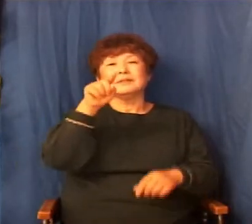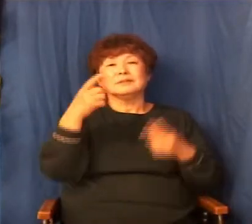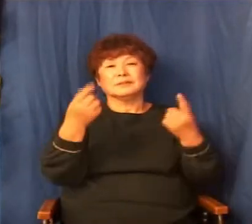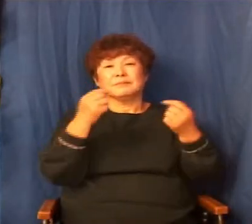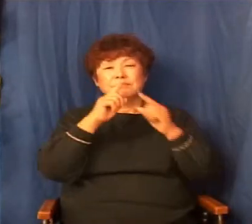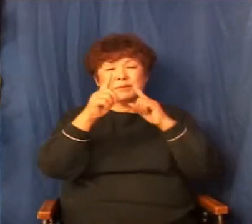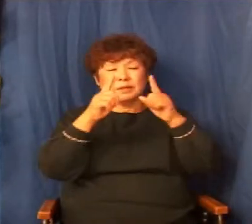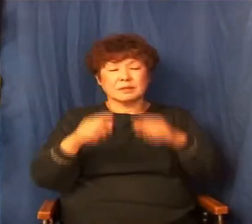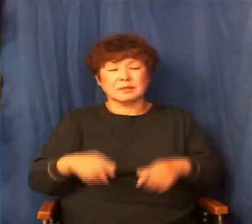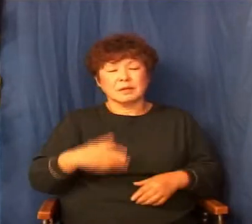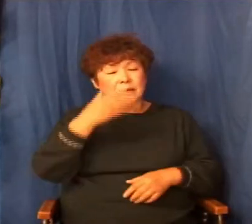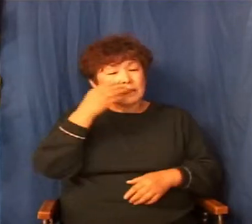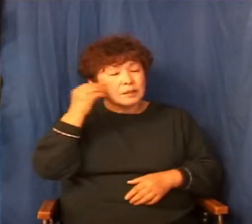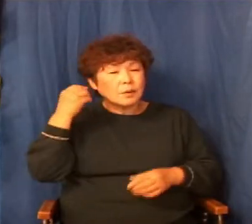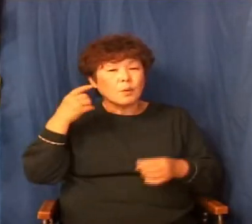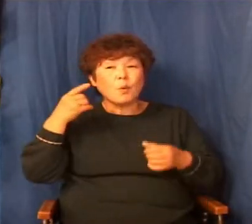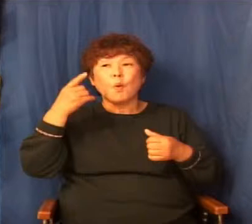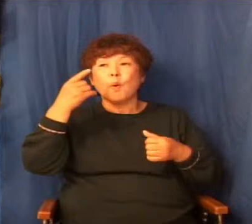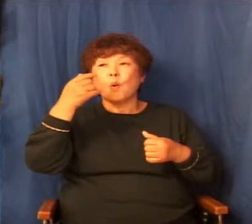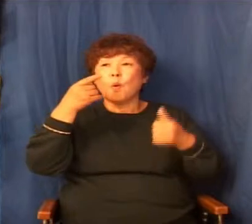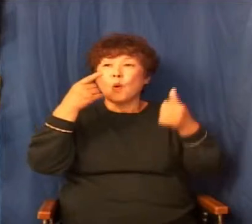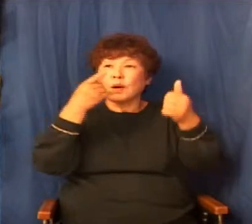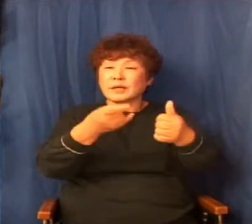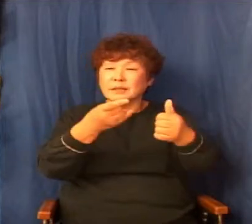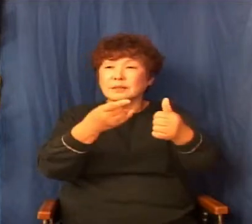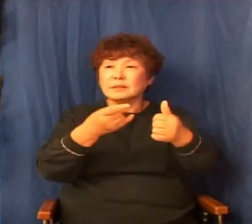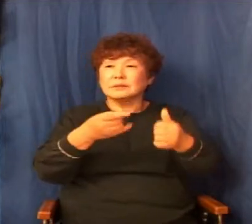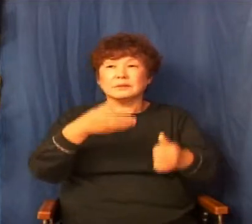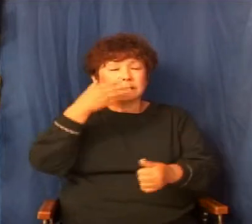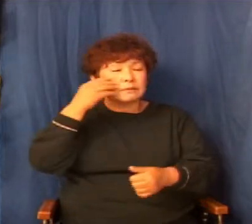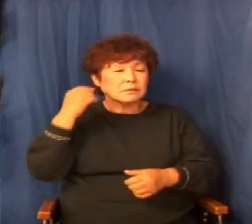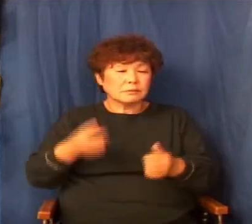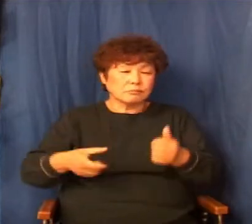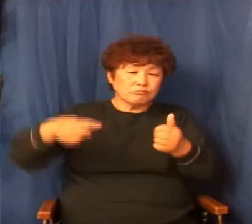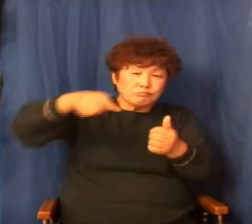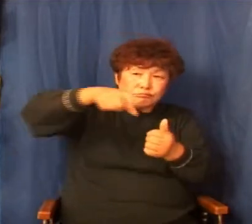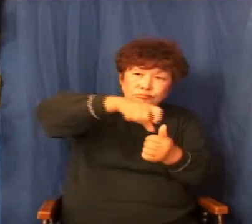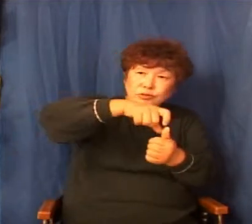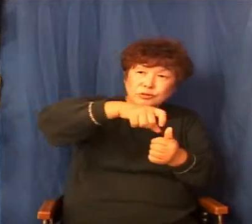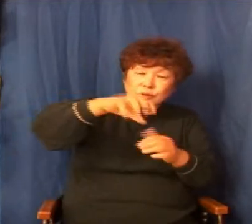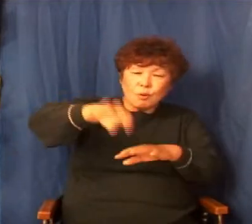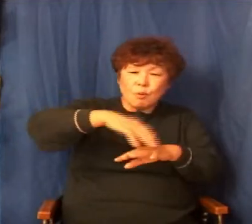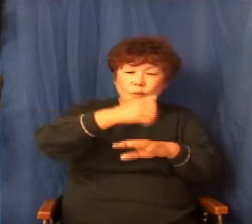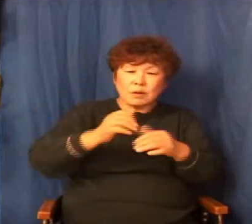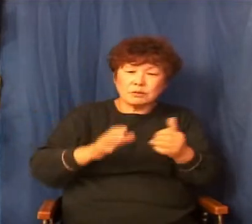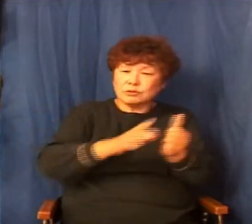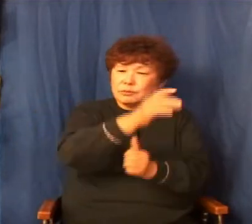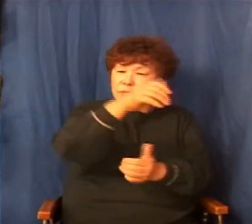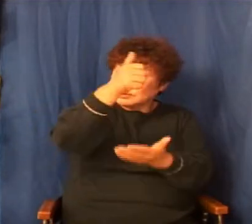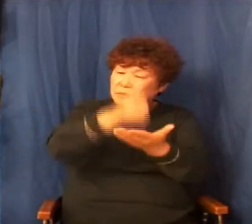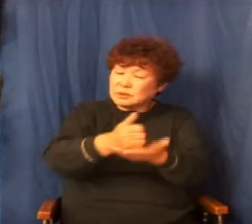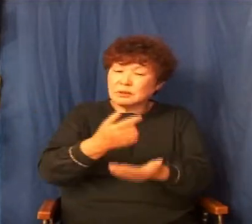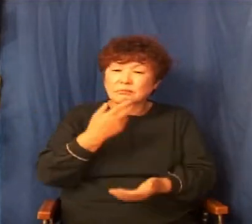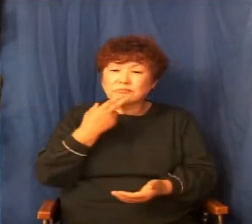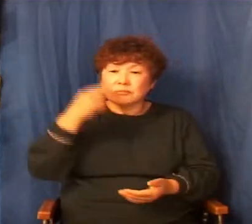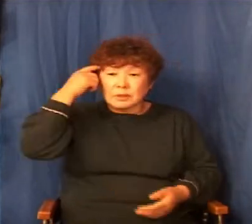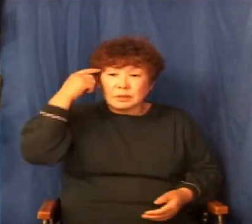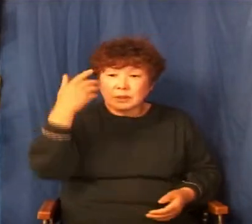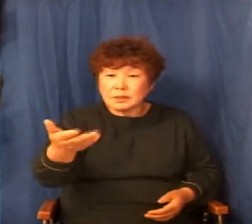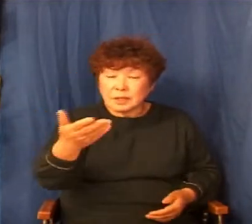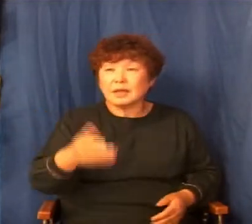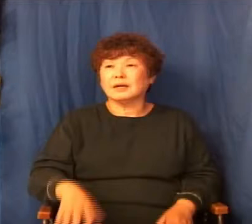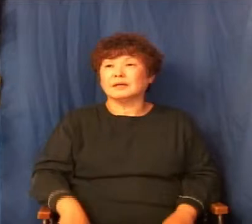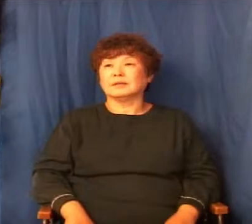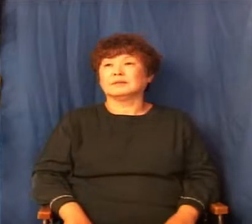여호와의 기름 부은 받은 자를 치면 죄가 없겠냐 그러니까 여호와가 기름 부은 받은